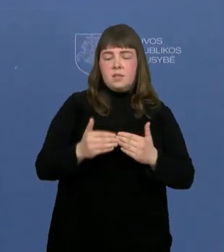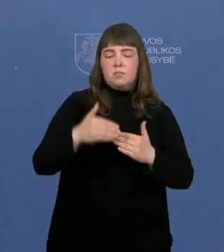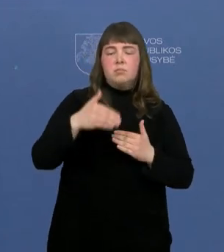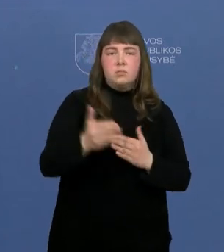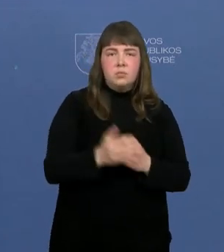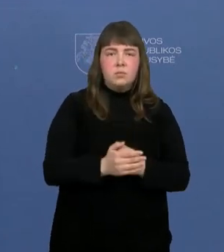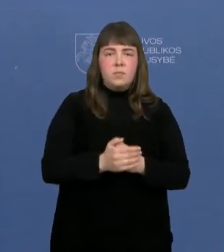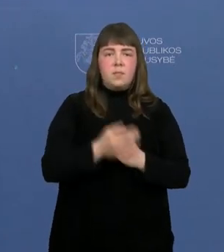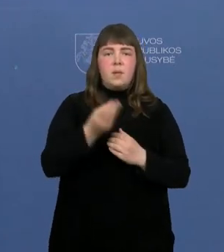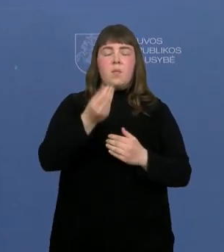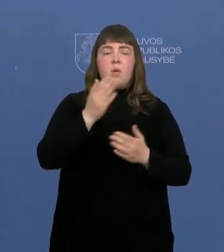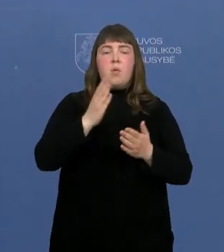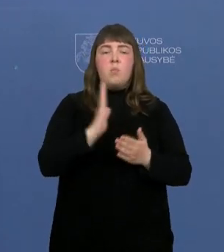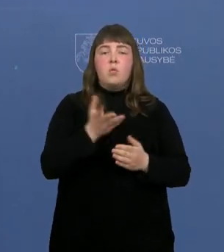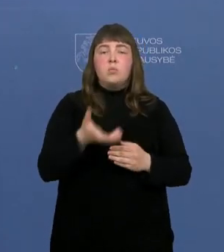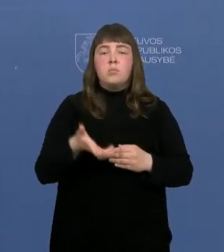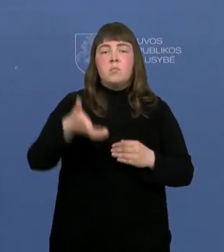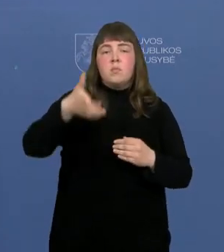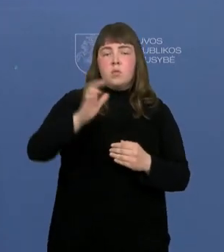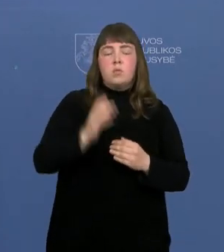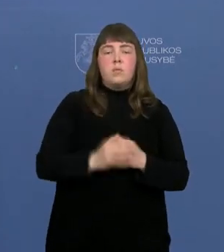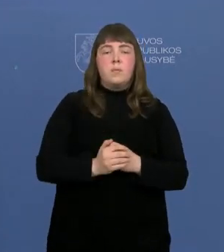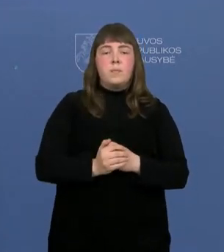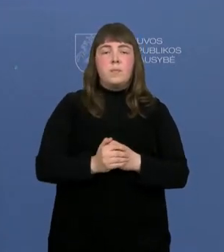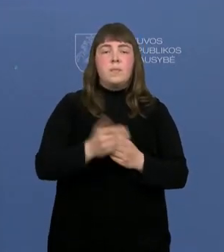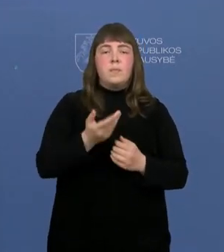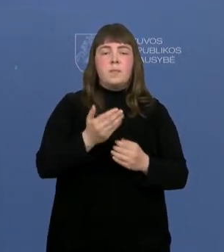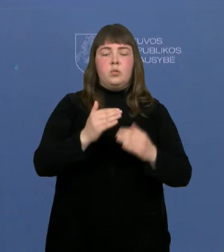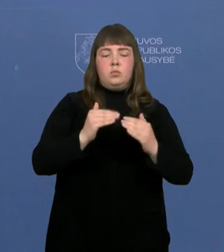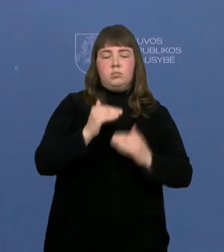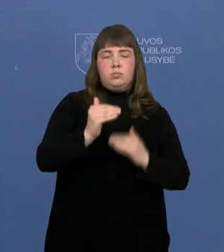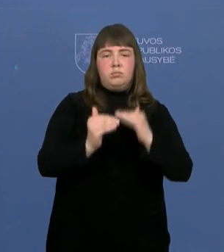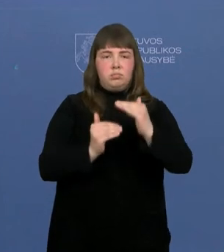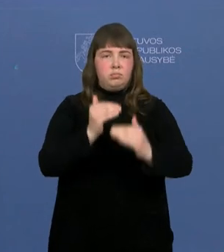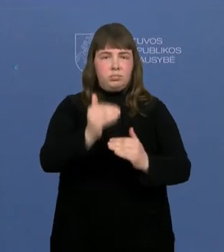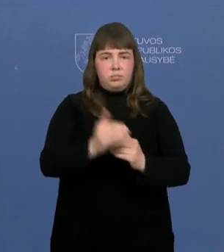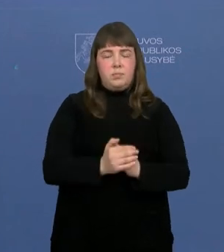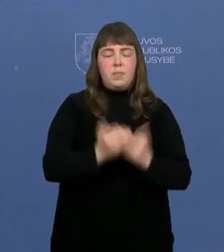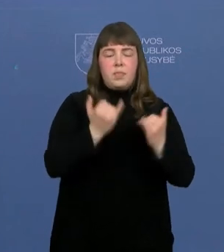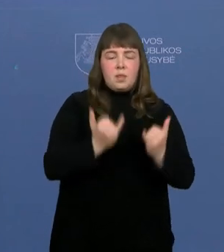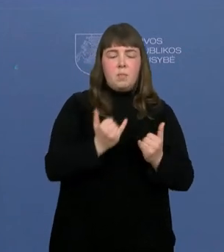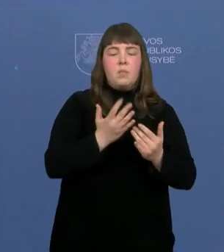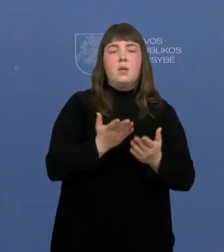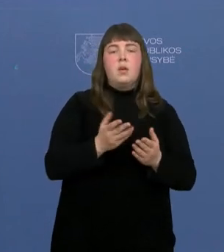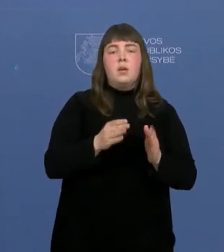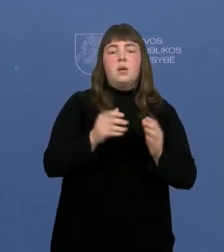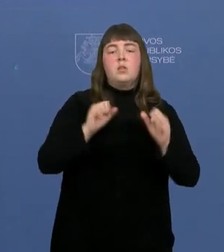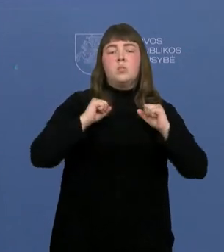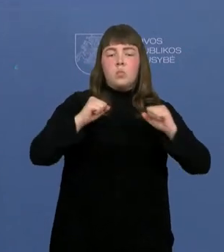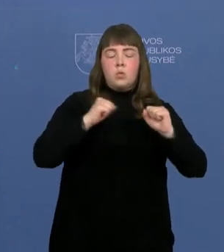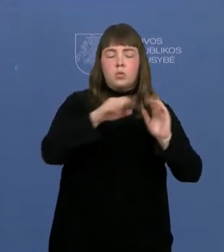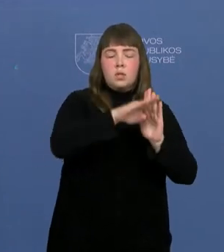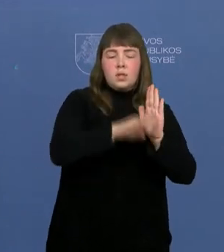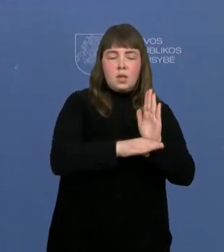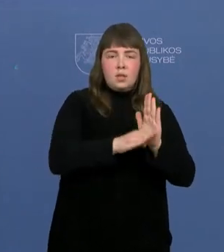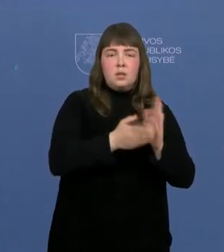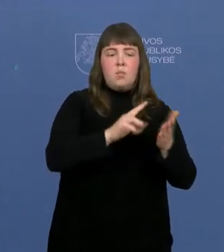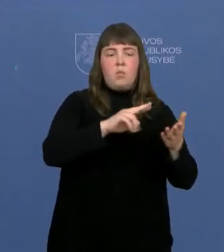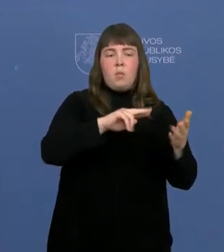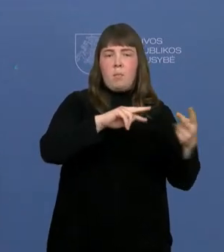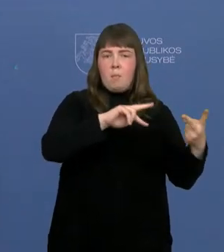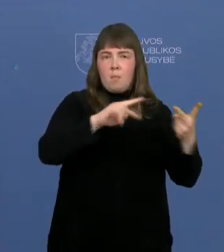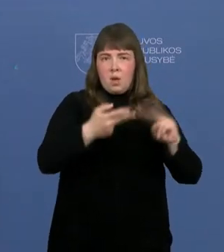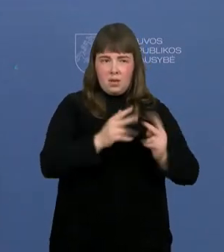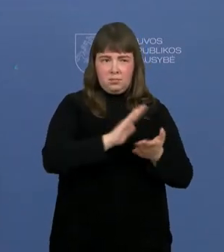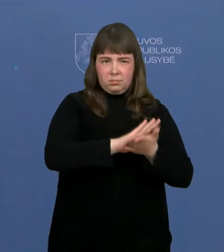Premijos bus didinamos keliais etapais. Na, šiuo metu yra rengiamas sporto įstatymo pakeitimas ir mes sporto